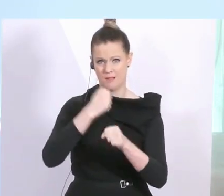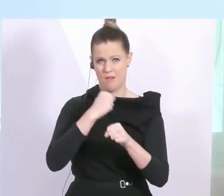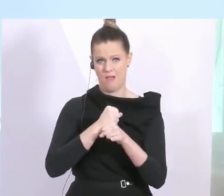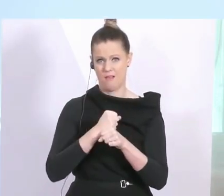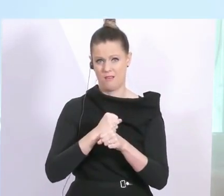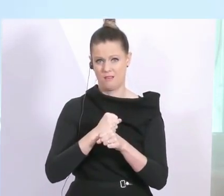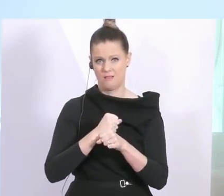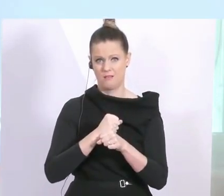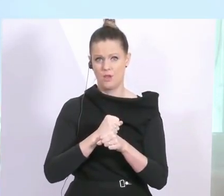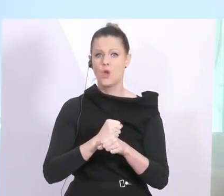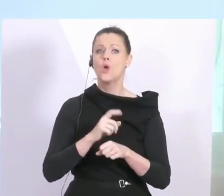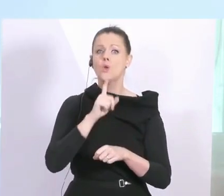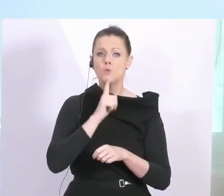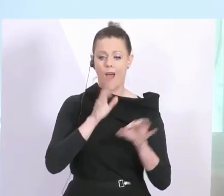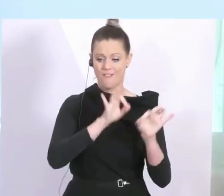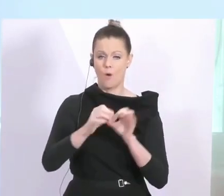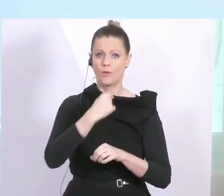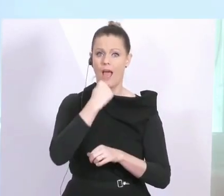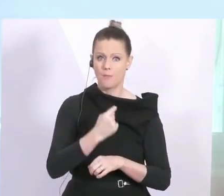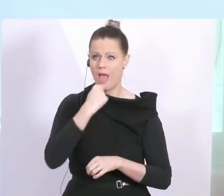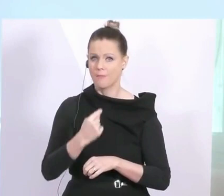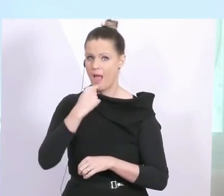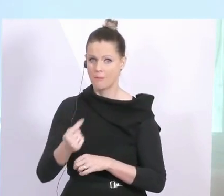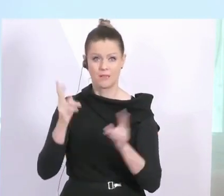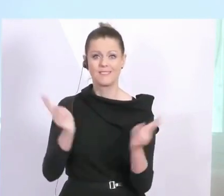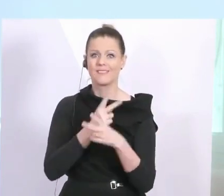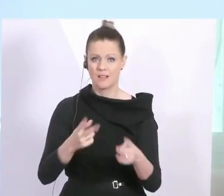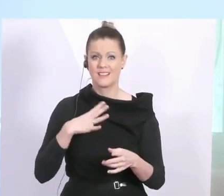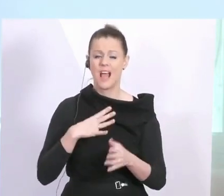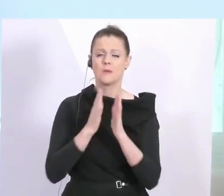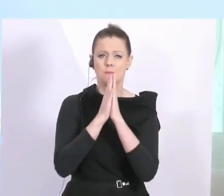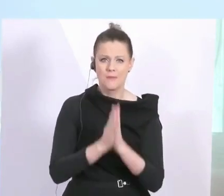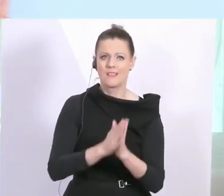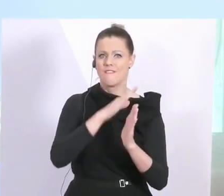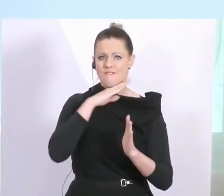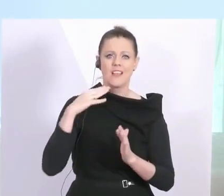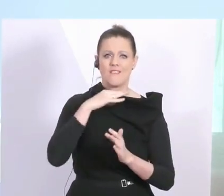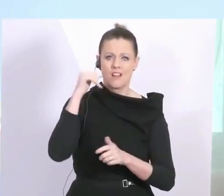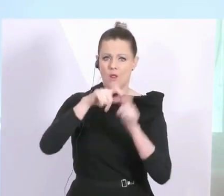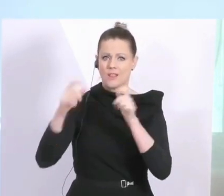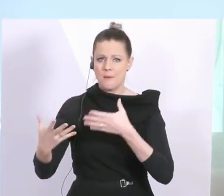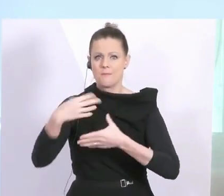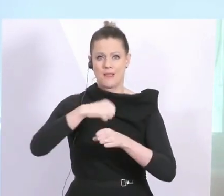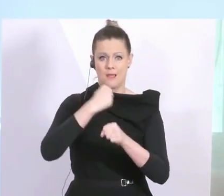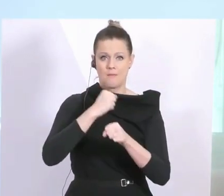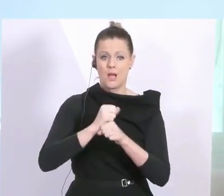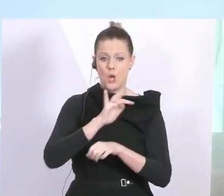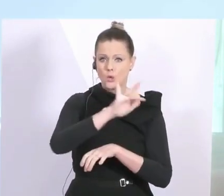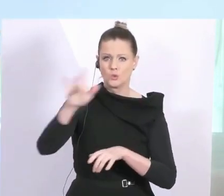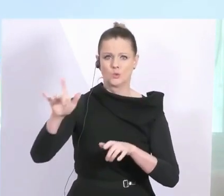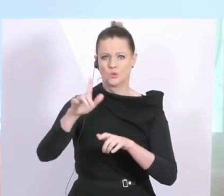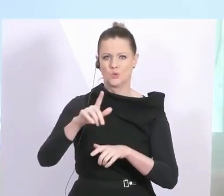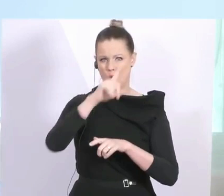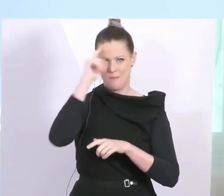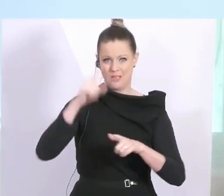nur verordnen, aber möglichst viele mittun, um möglichst viele andere Menschenleben zu retten. Ja,